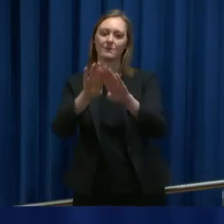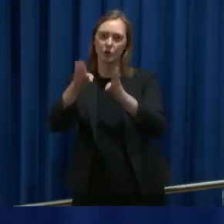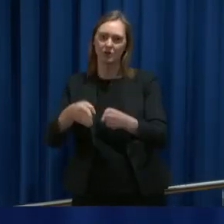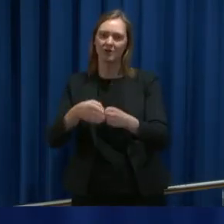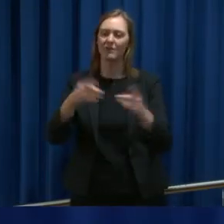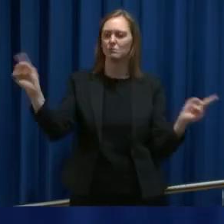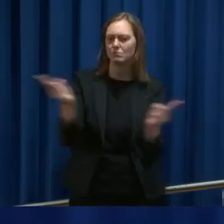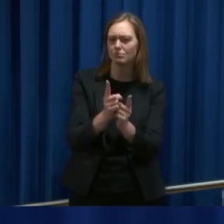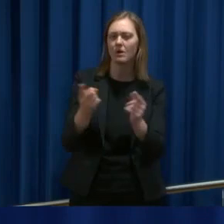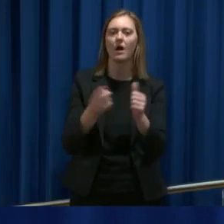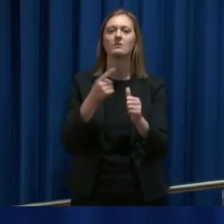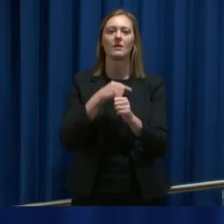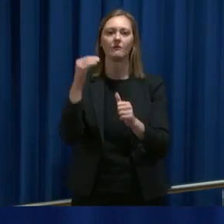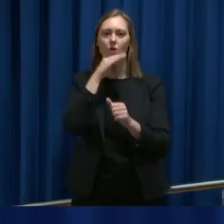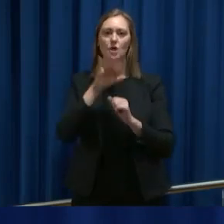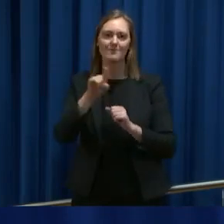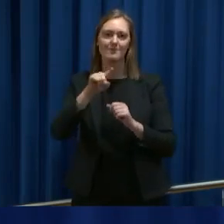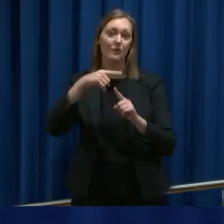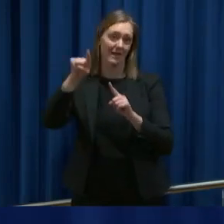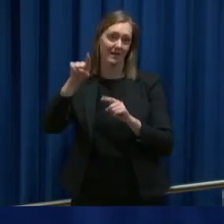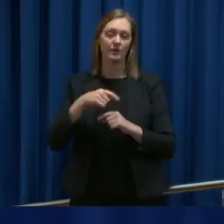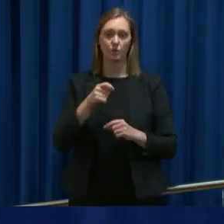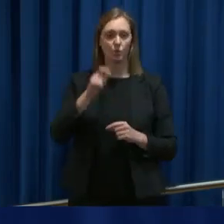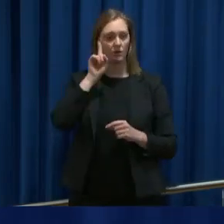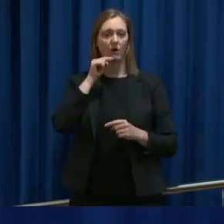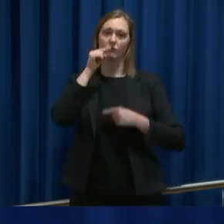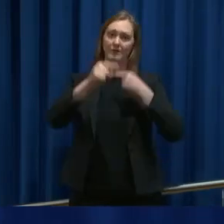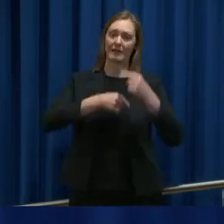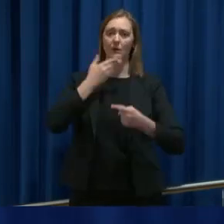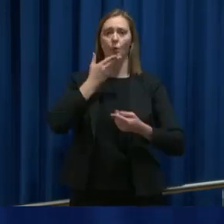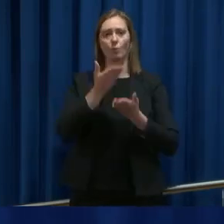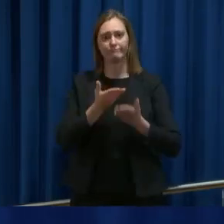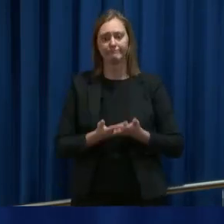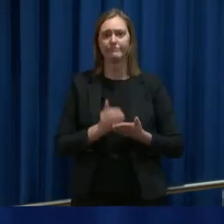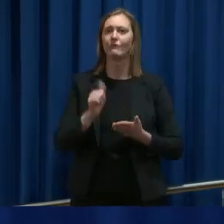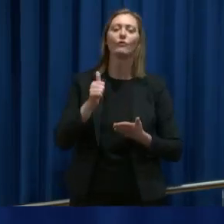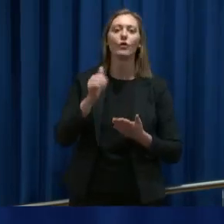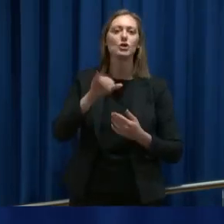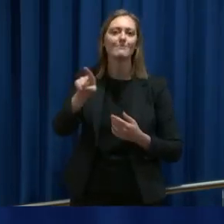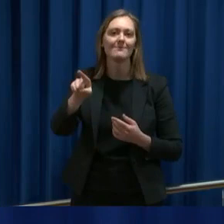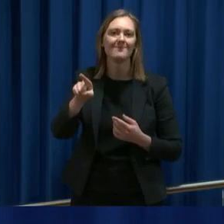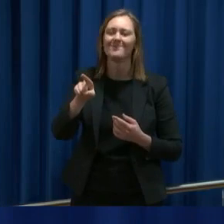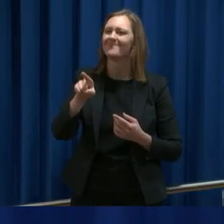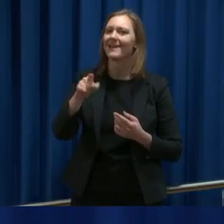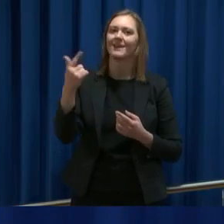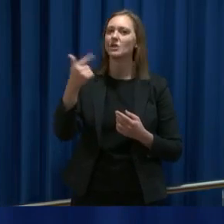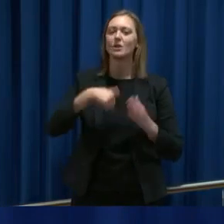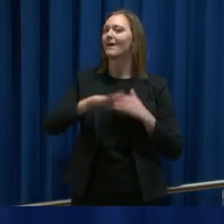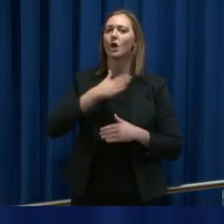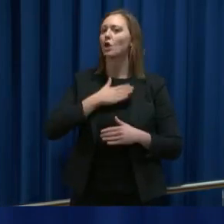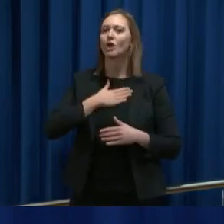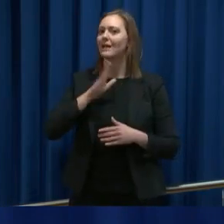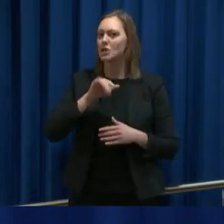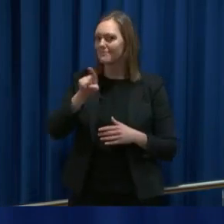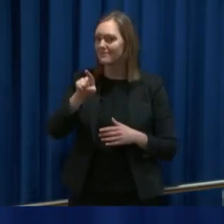er i fjellet. Det er noen som kan ha gode historier om hvorfor de akkurat er der, men det er ikke fordi det er hyggeligere å være på fjellet.